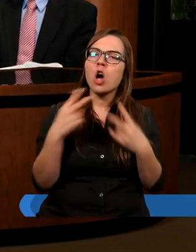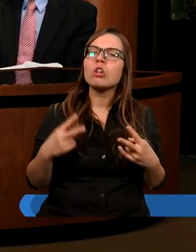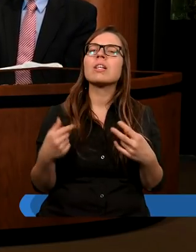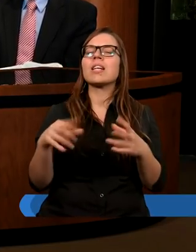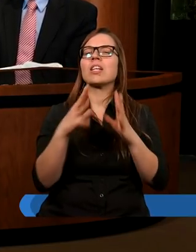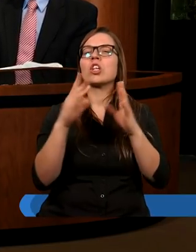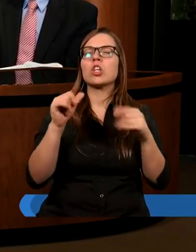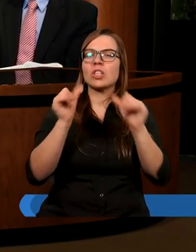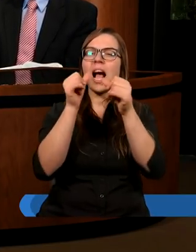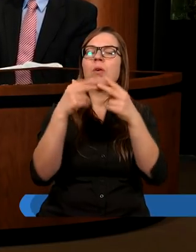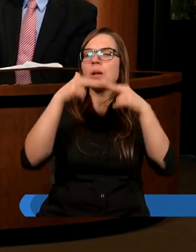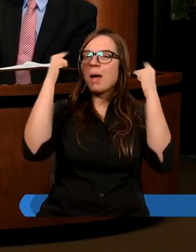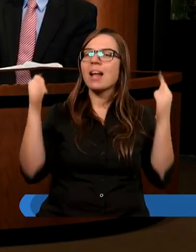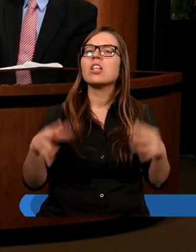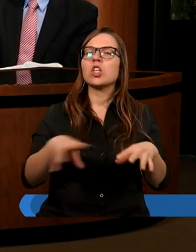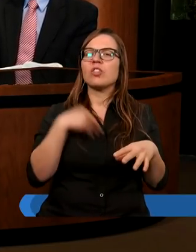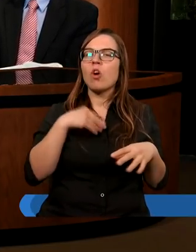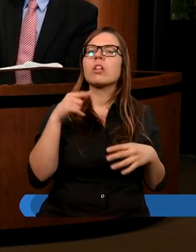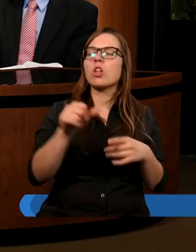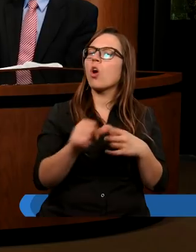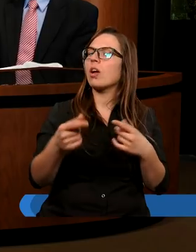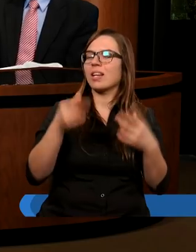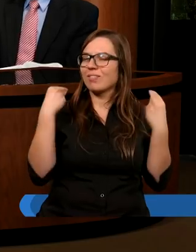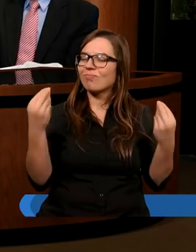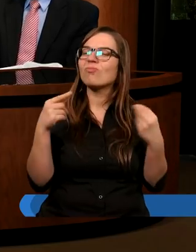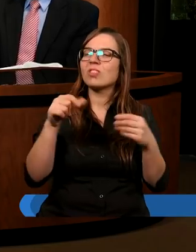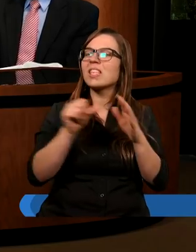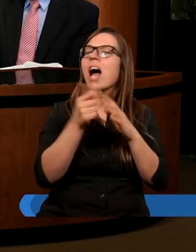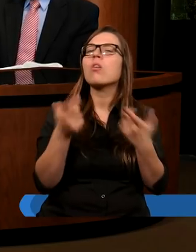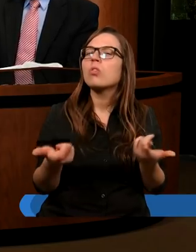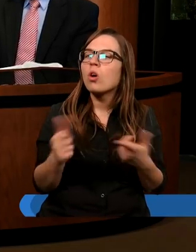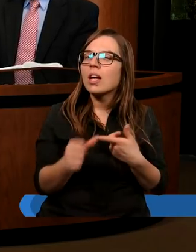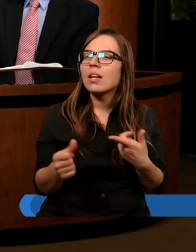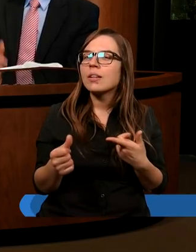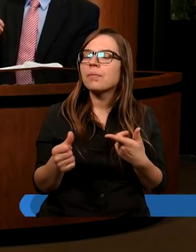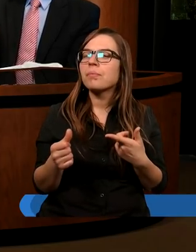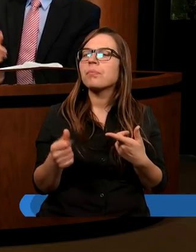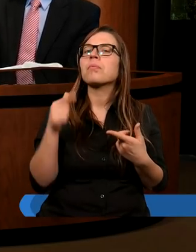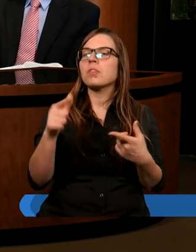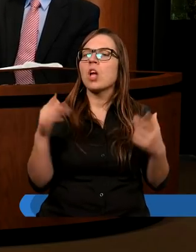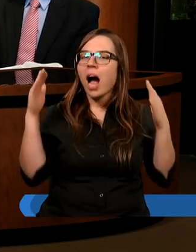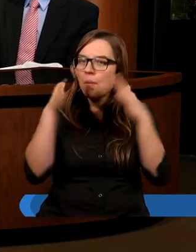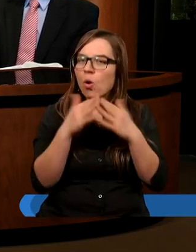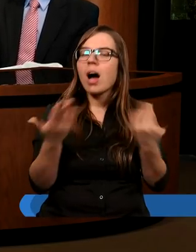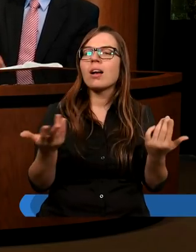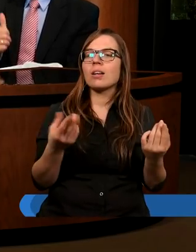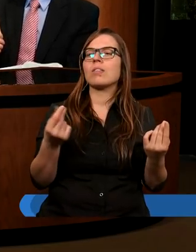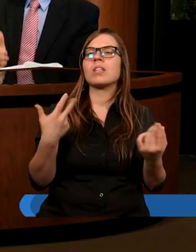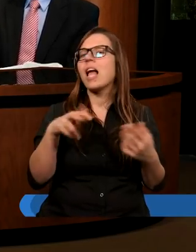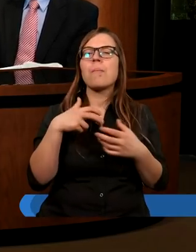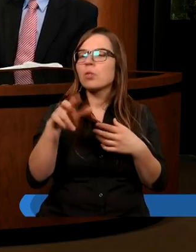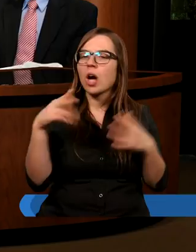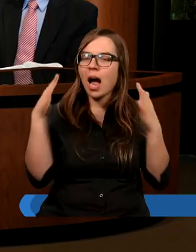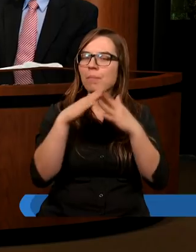kształty niebiańskiej świątyni i co jest przede wszystkim tym kształtem. Po pierwsze kapłaństwo, nieprzechodnie